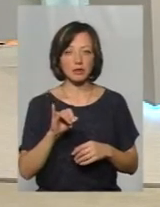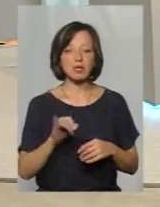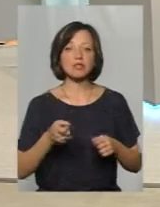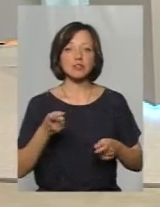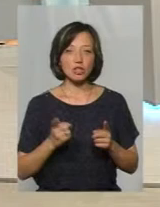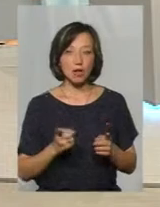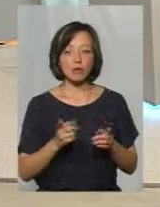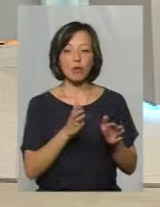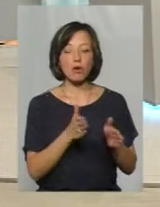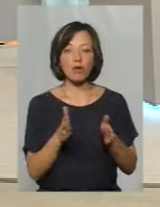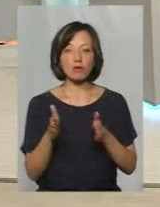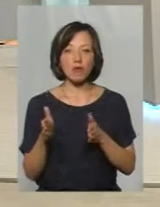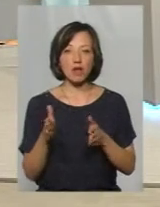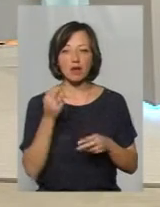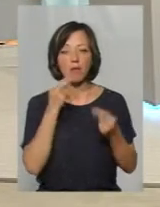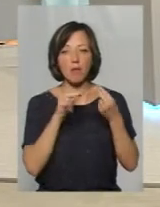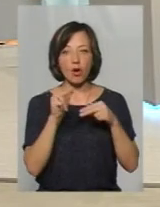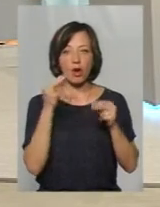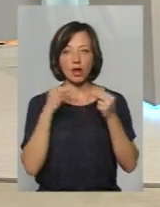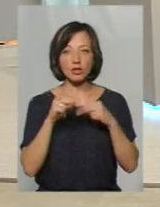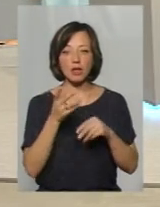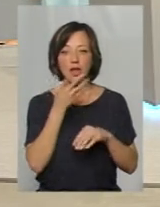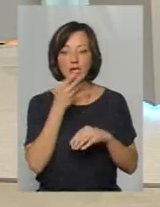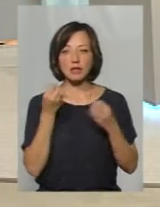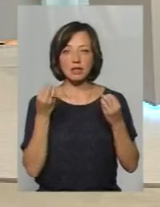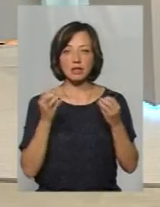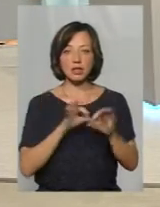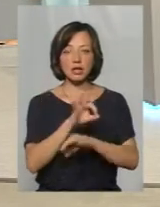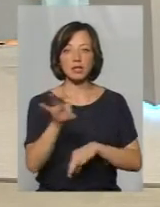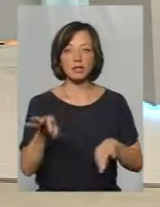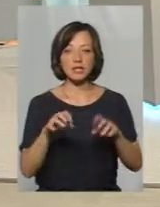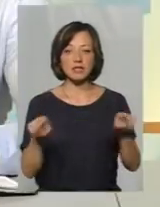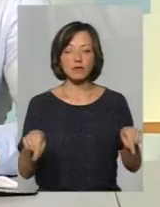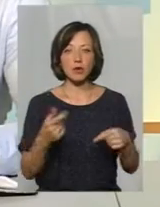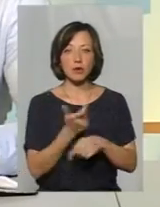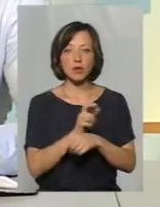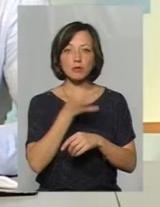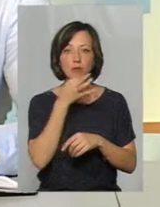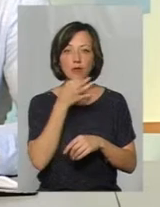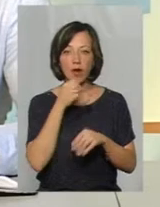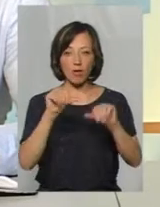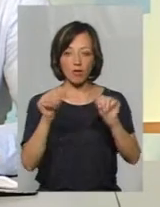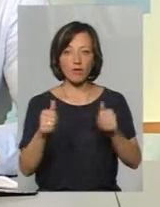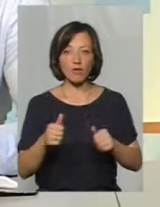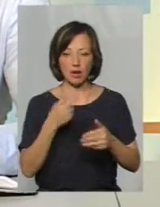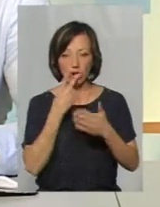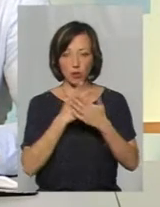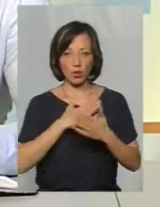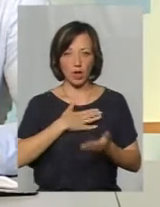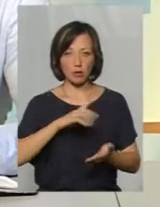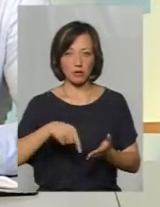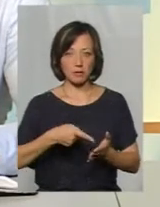звичайно, впорядкування і покращення естетичного, створення більш привабливого вигляду нашого міста.